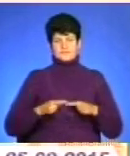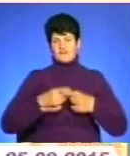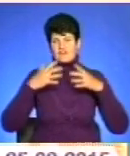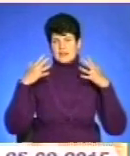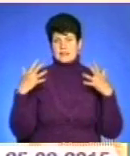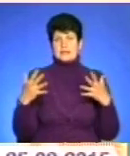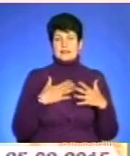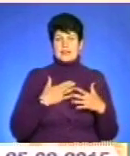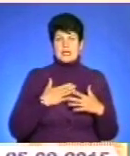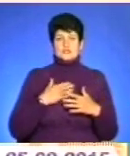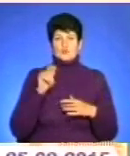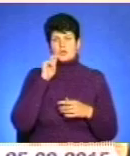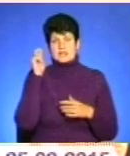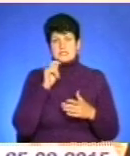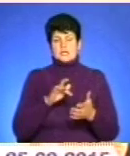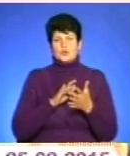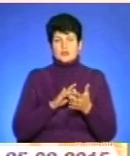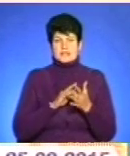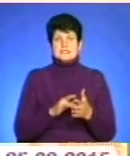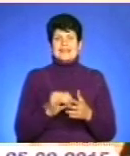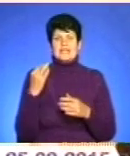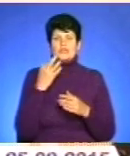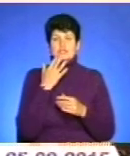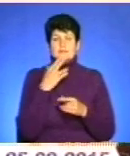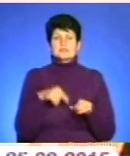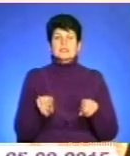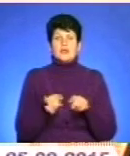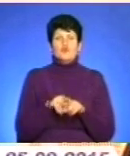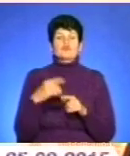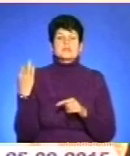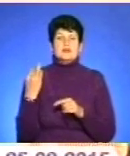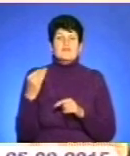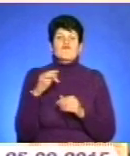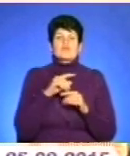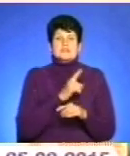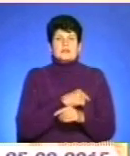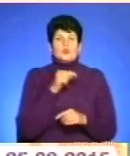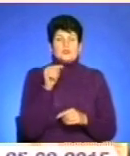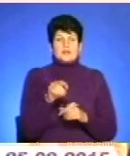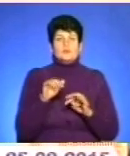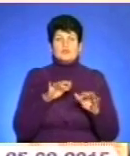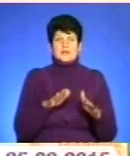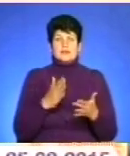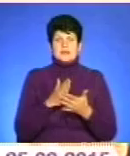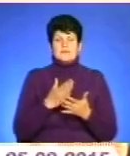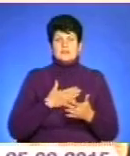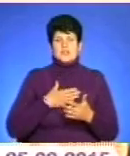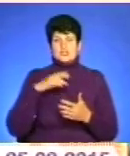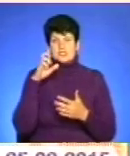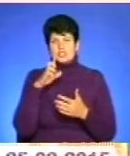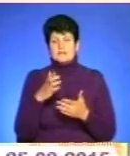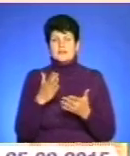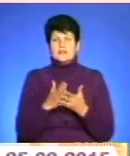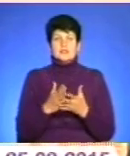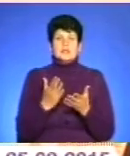першу чергу, наші українські туристи. Звичайно, іноземці також цікавляться, але в силу тих подій, які відбуваються в нашій державі, потік іноземних туристів